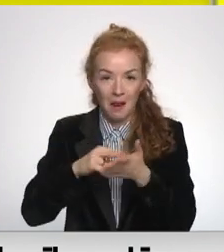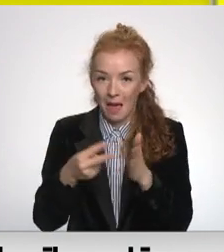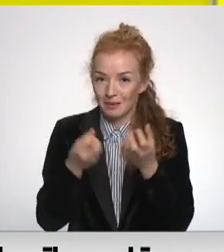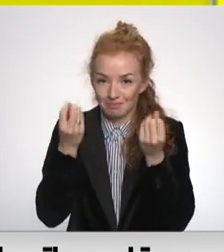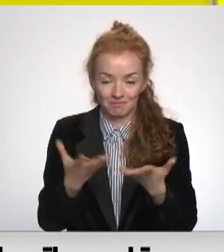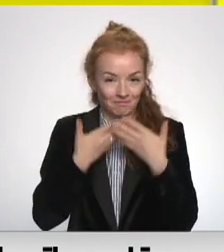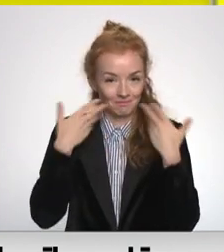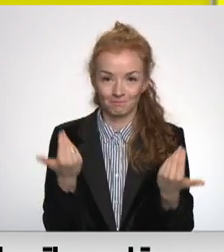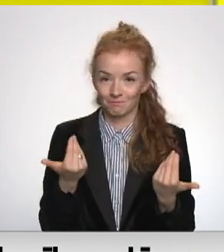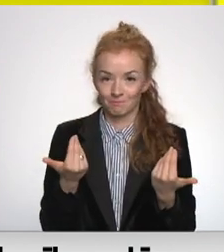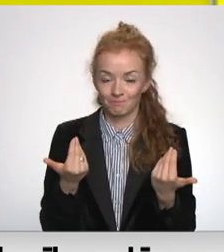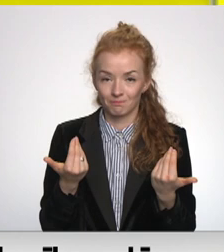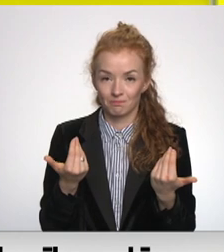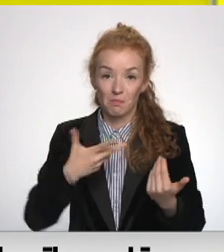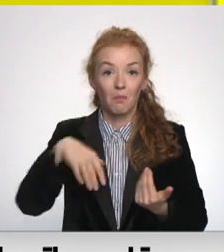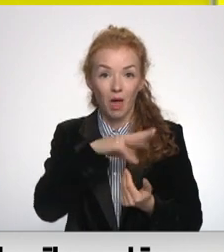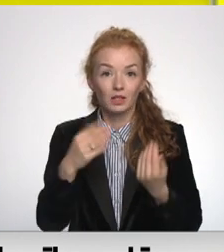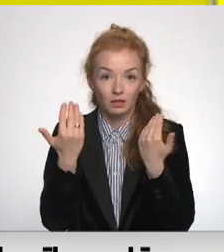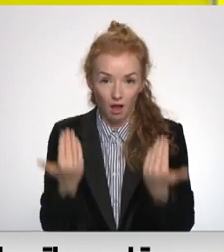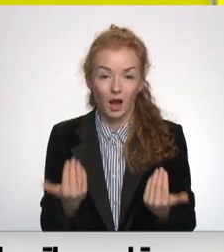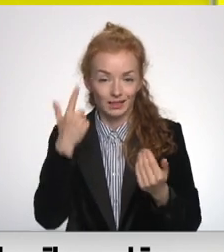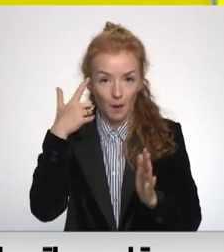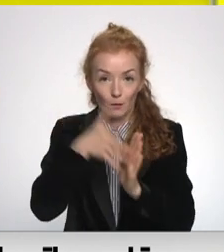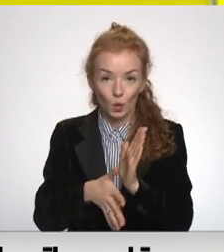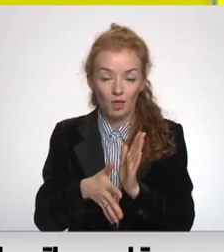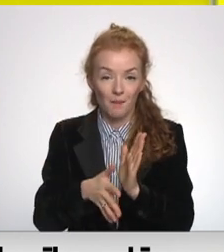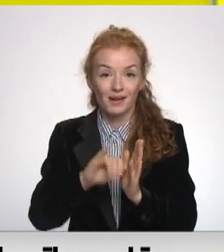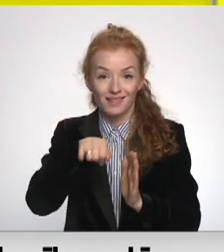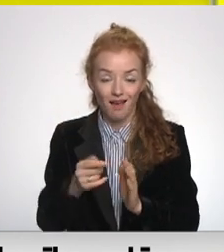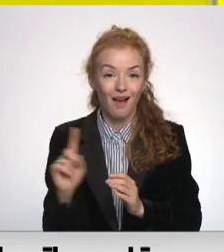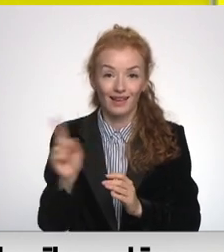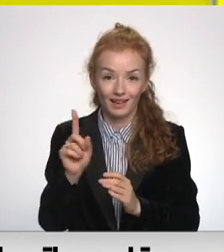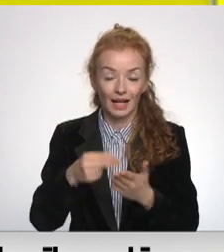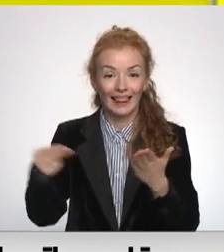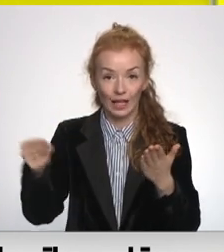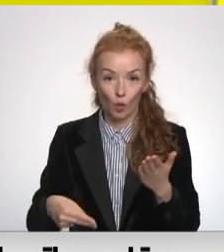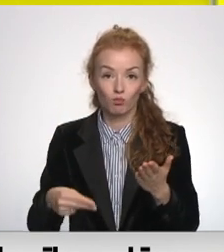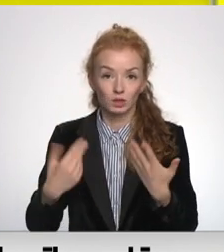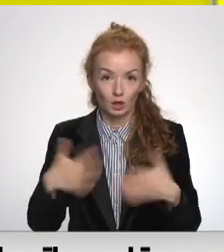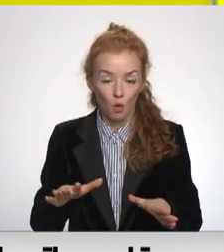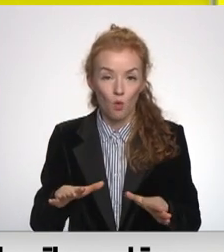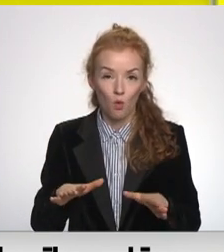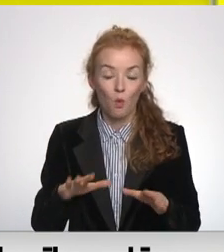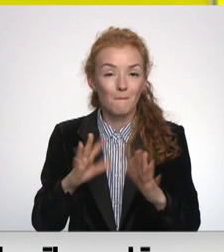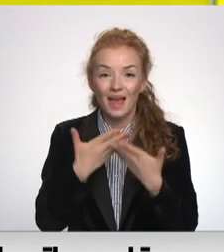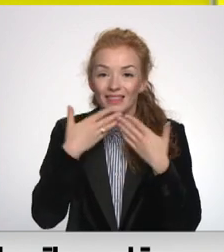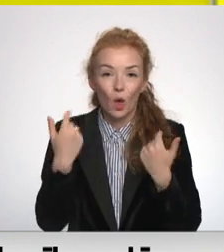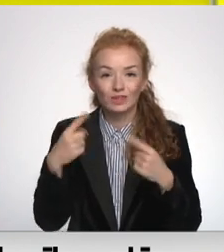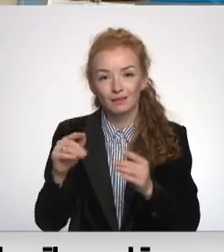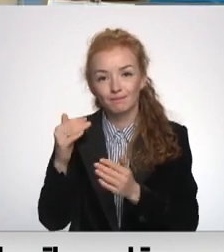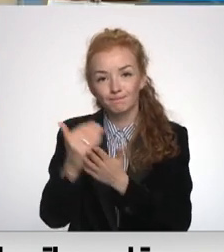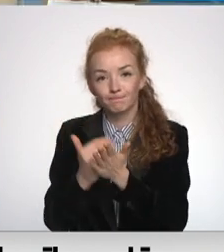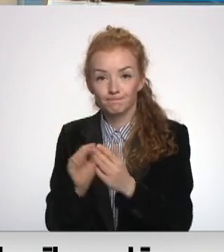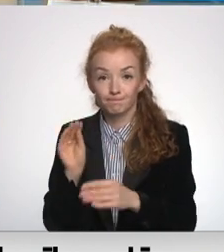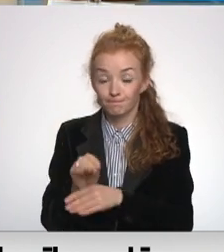īsti nav. Jo, mēs šobrīd saprotam, pat tad, ja ir līgums noslēgts, bet nav citu nosacījumu,